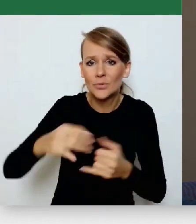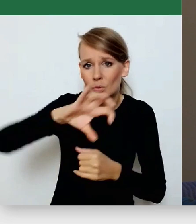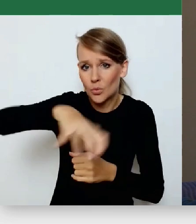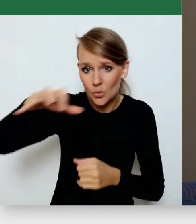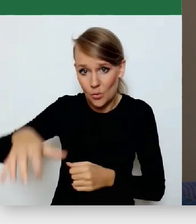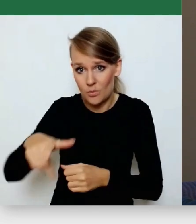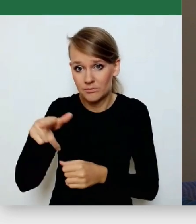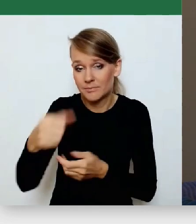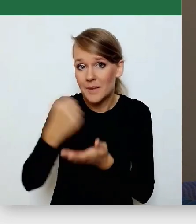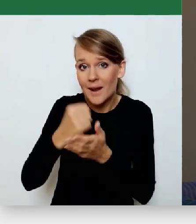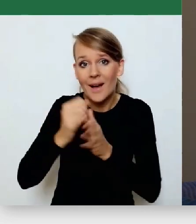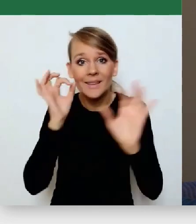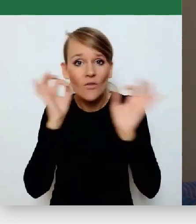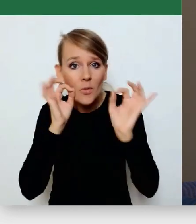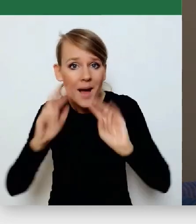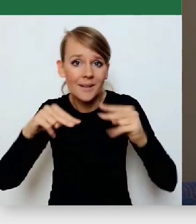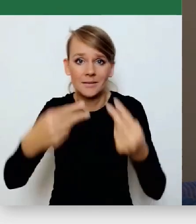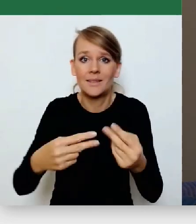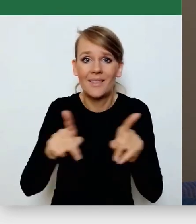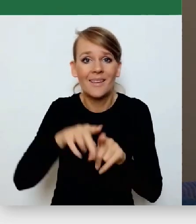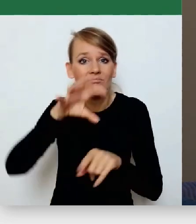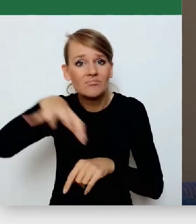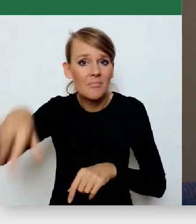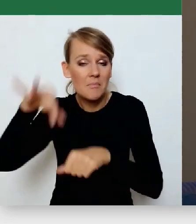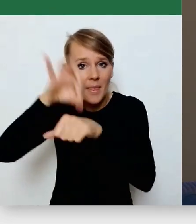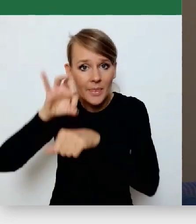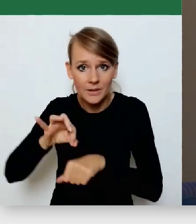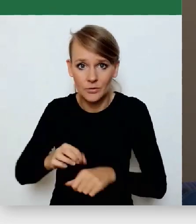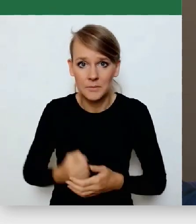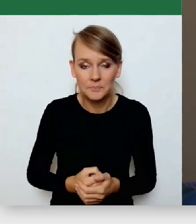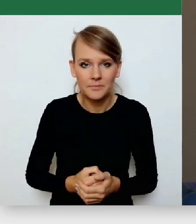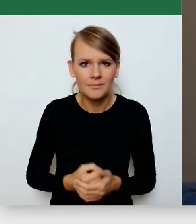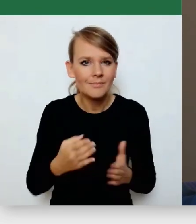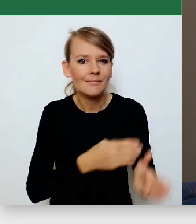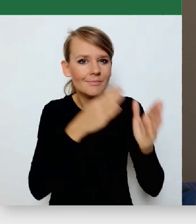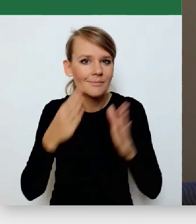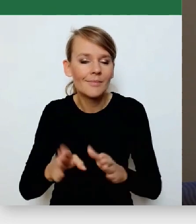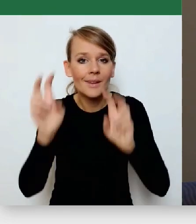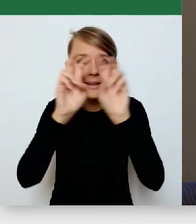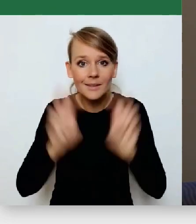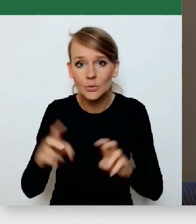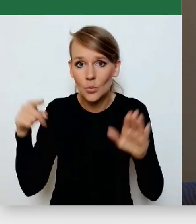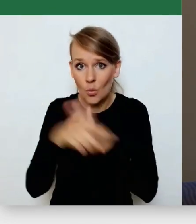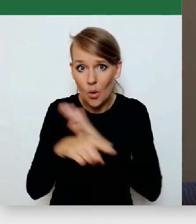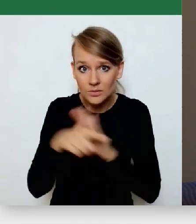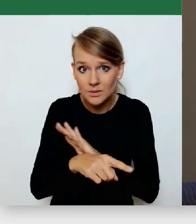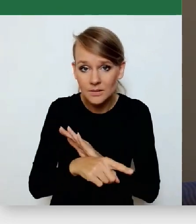medyczne. Skoro przy kryzysie uchodźczym organizacje